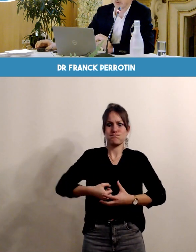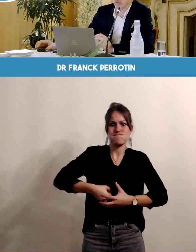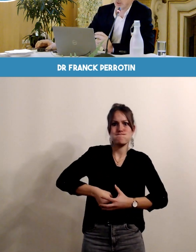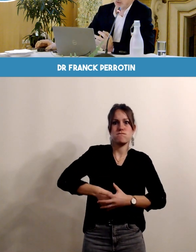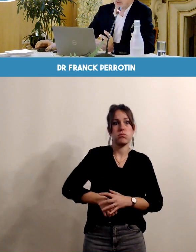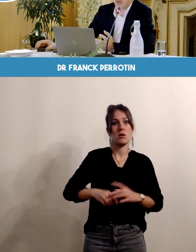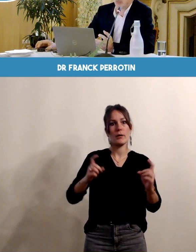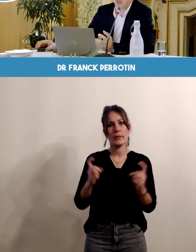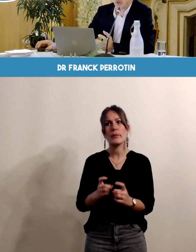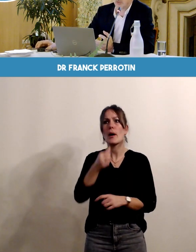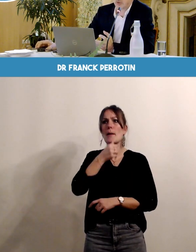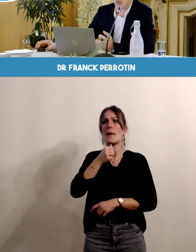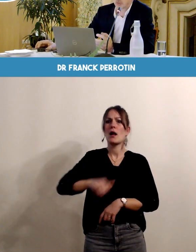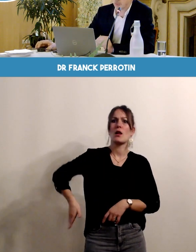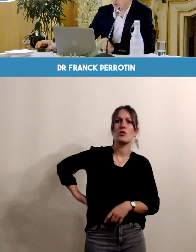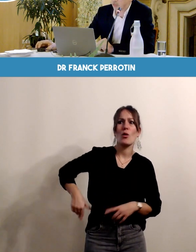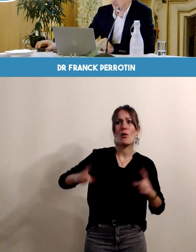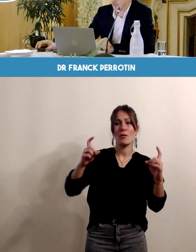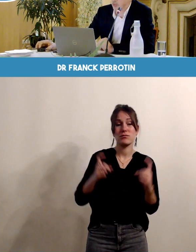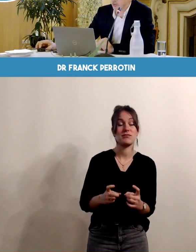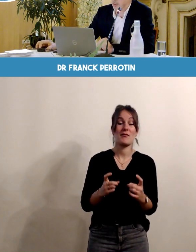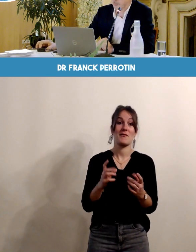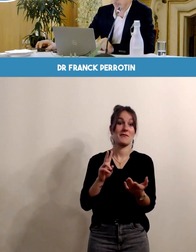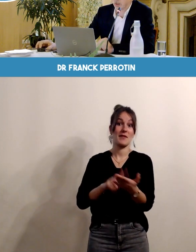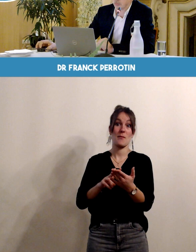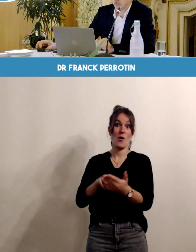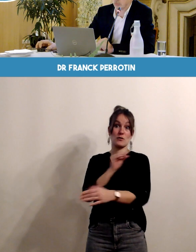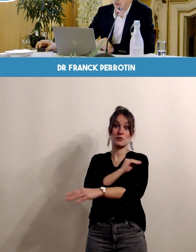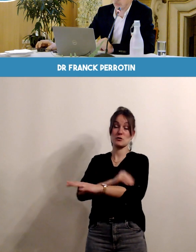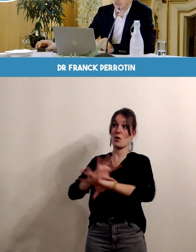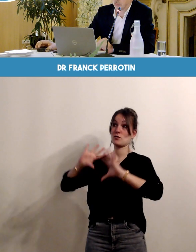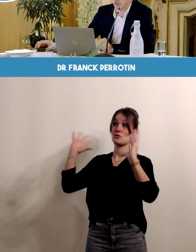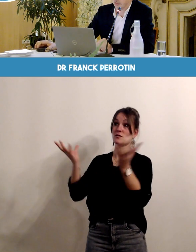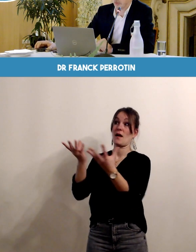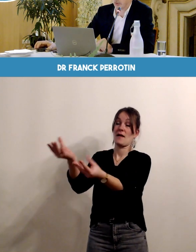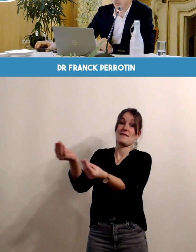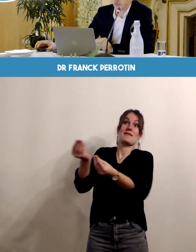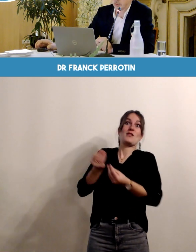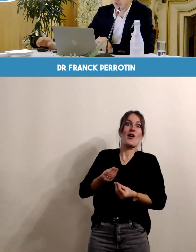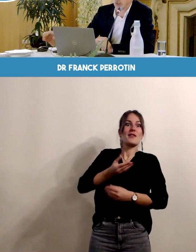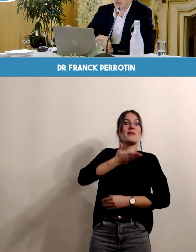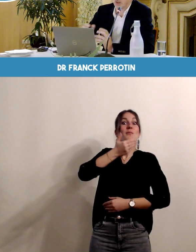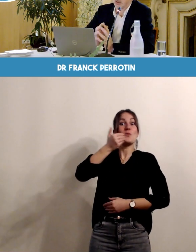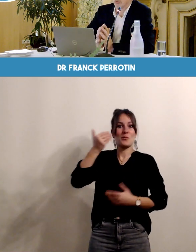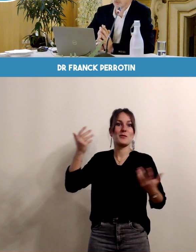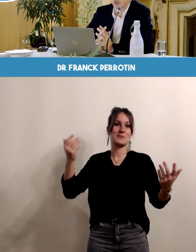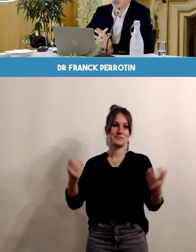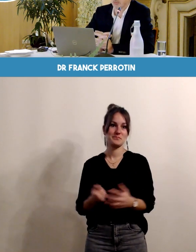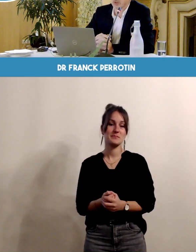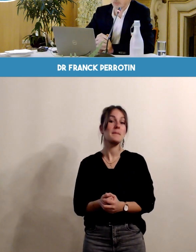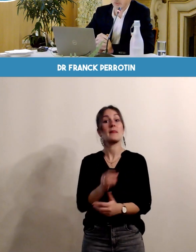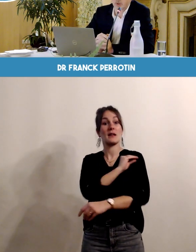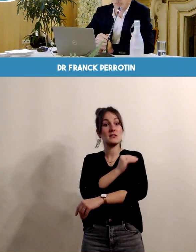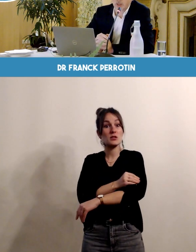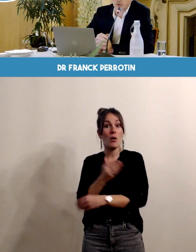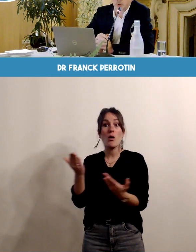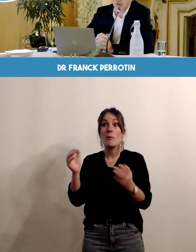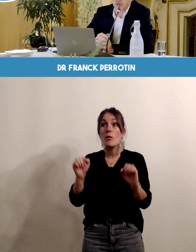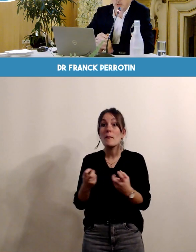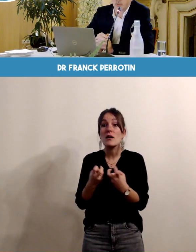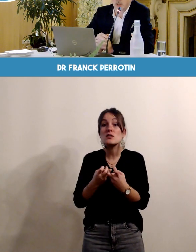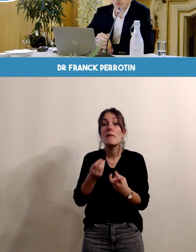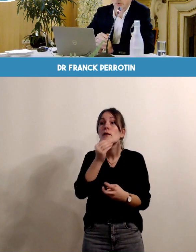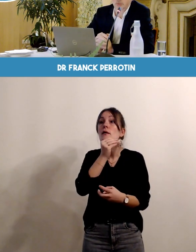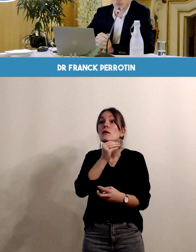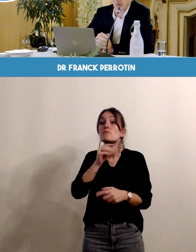lombaires enfin voilà tellement de bénéfices au sport qu'on se demande pourquoi on n'en fait pas plus le sport ça peut être simplement la marche